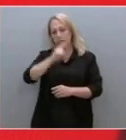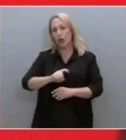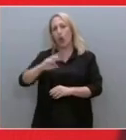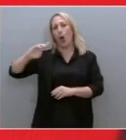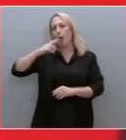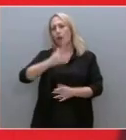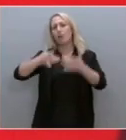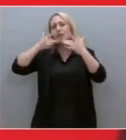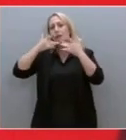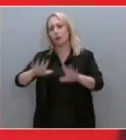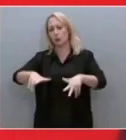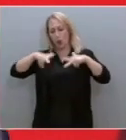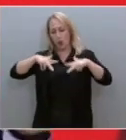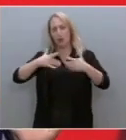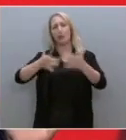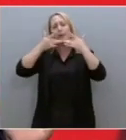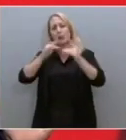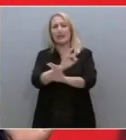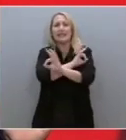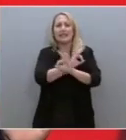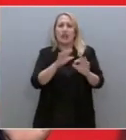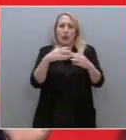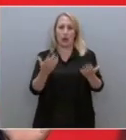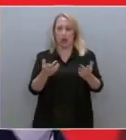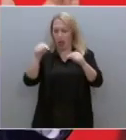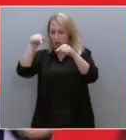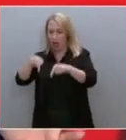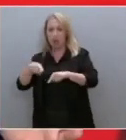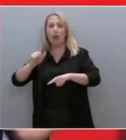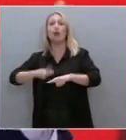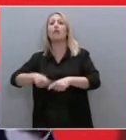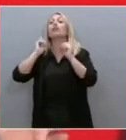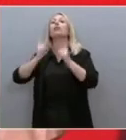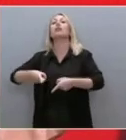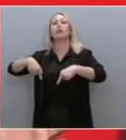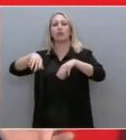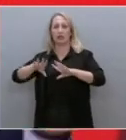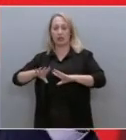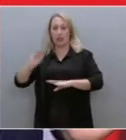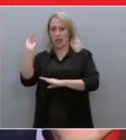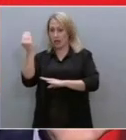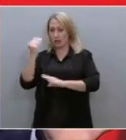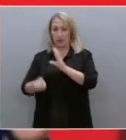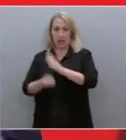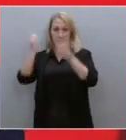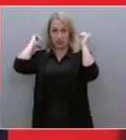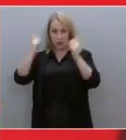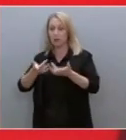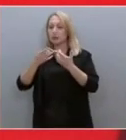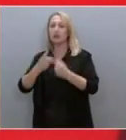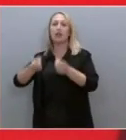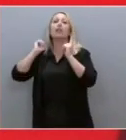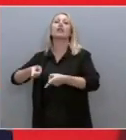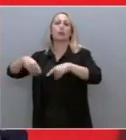ομάδα του κυβερνόντος κόμματος. Δεν αποφάσισαν να το κάνουν, δεν αποφάσισαν ο ίδιος, ούτε οι βουλευτές της Νέας Δημοκρατίας, δικό τους